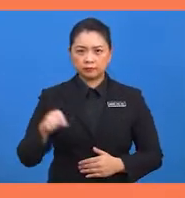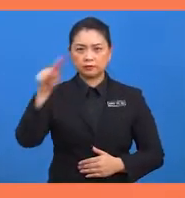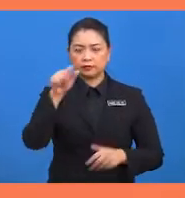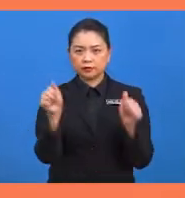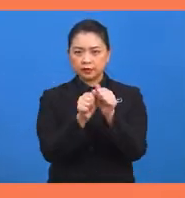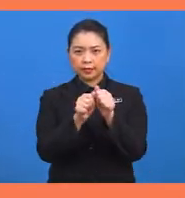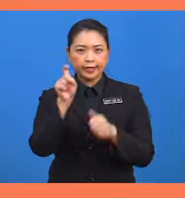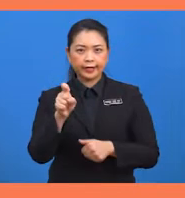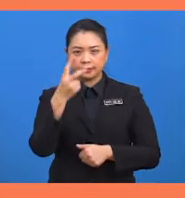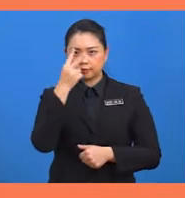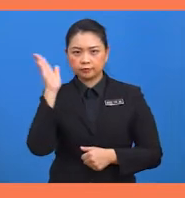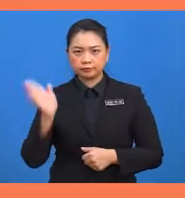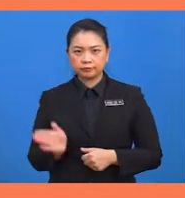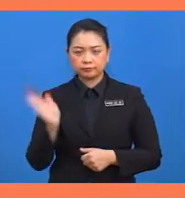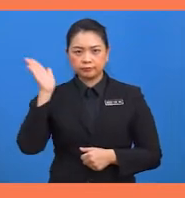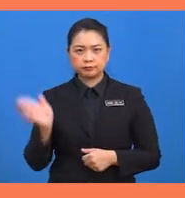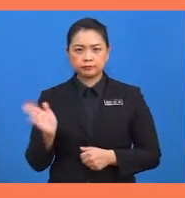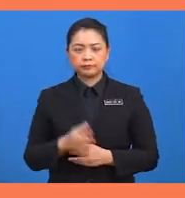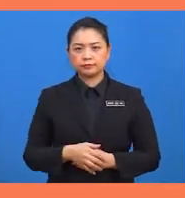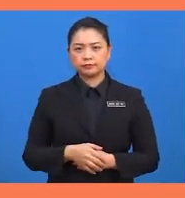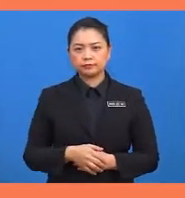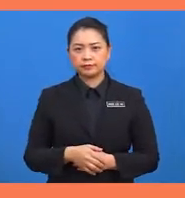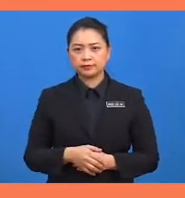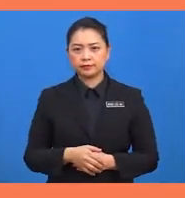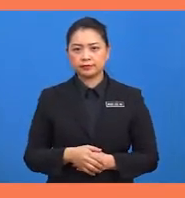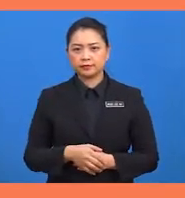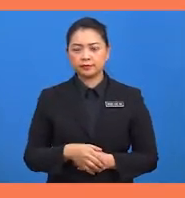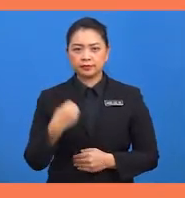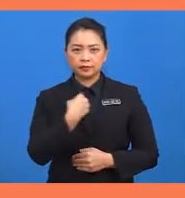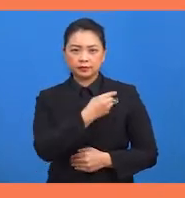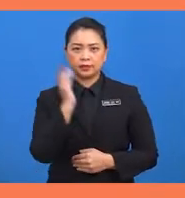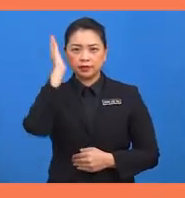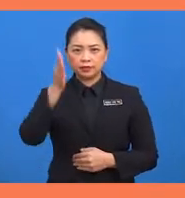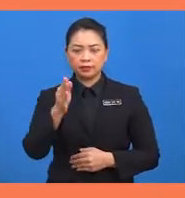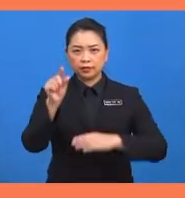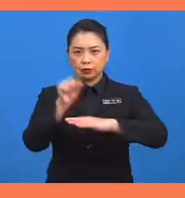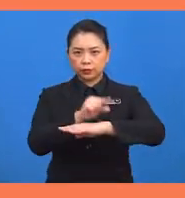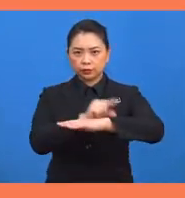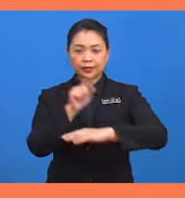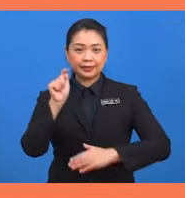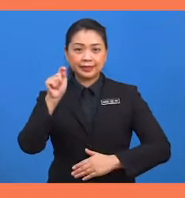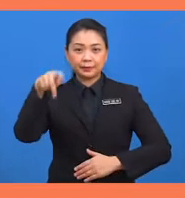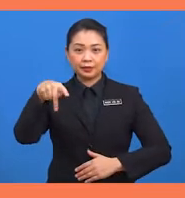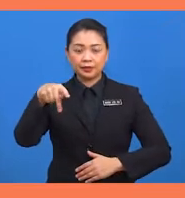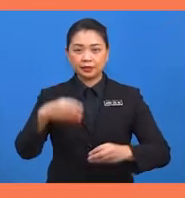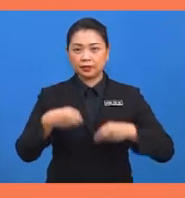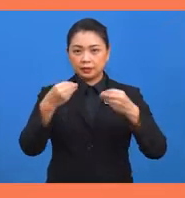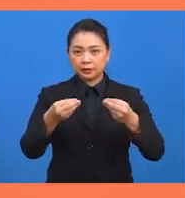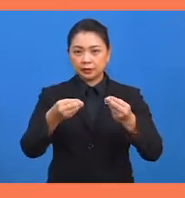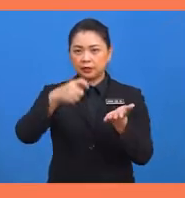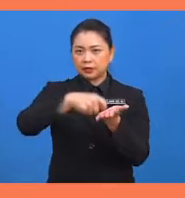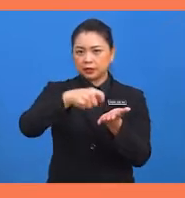dengan huruf X. Seterusnya, kita akan menggunakan theorem Pythagoras